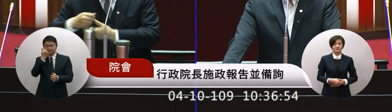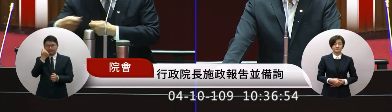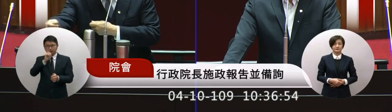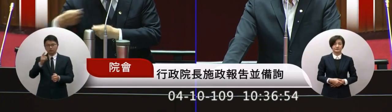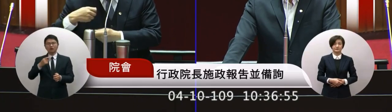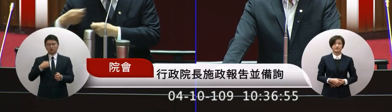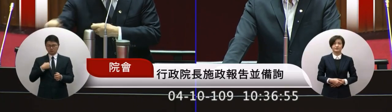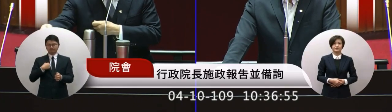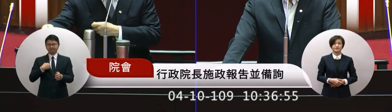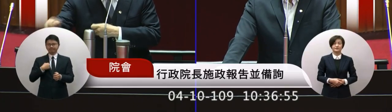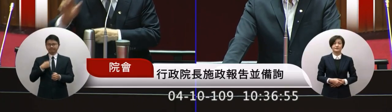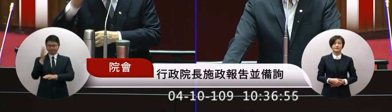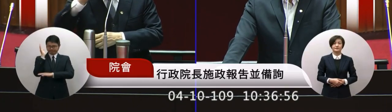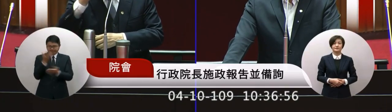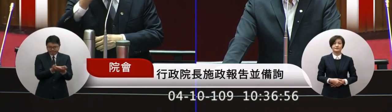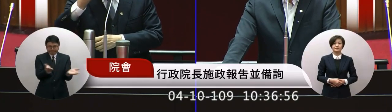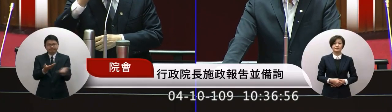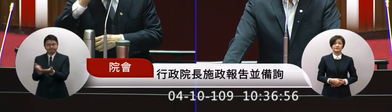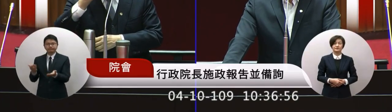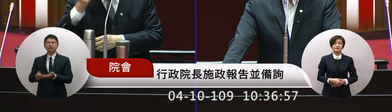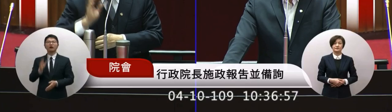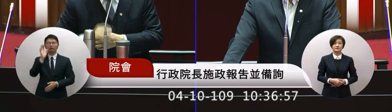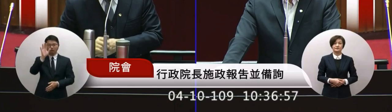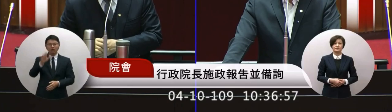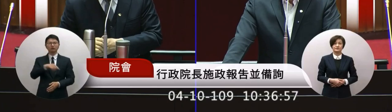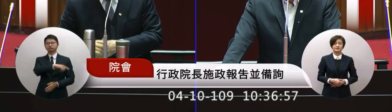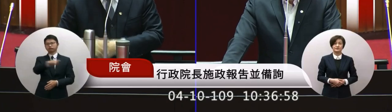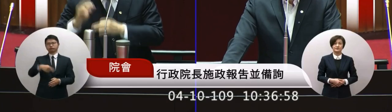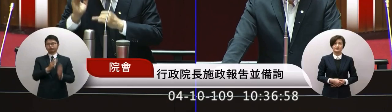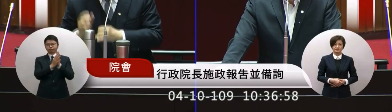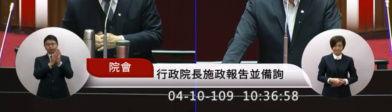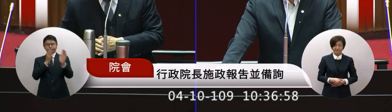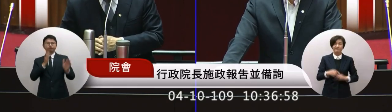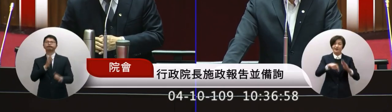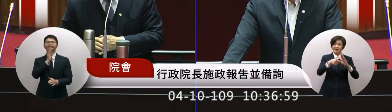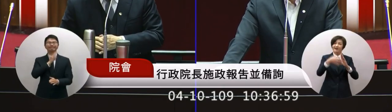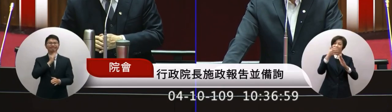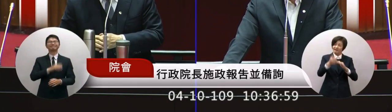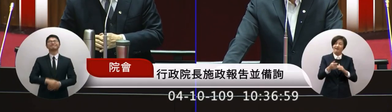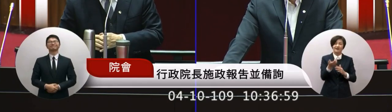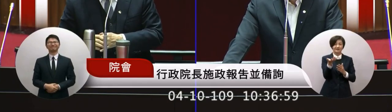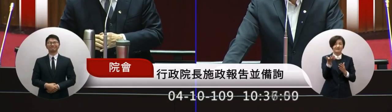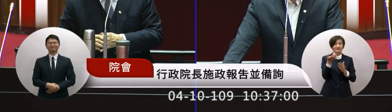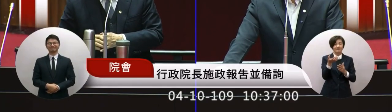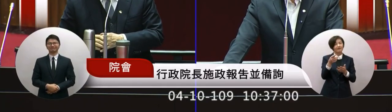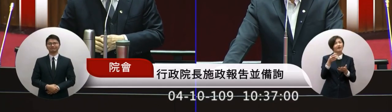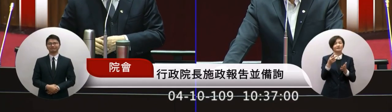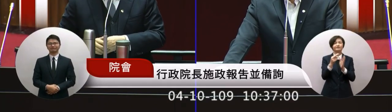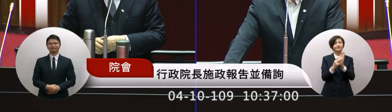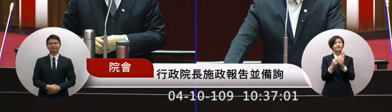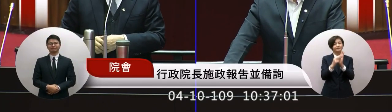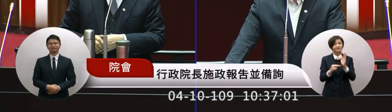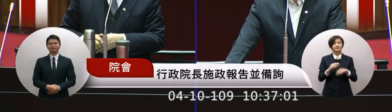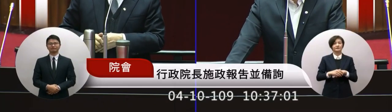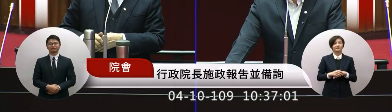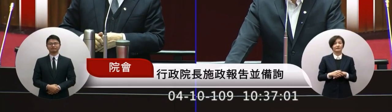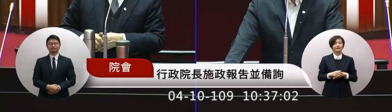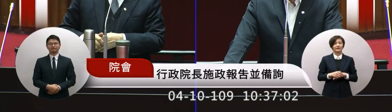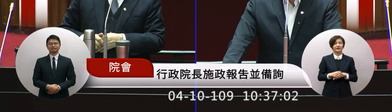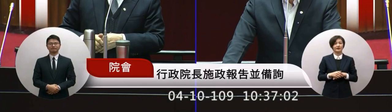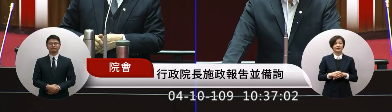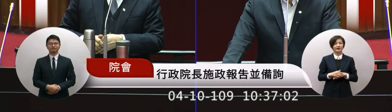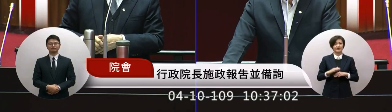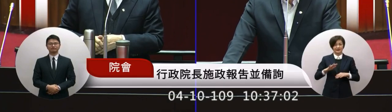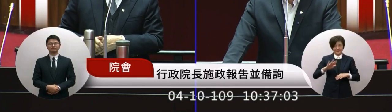都是直接就發給他根本不必排隊的所以依照院長這樣的說法確實我們現在